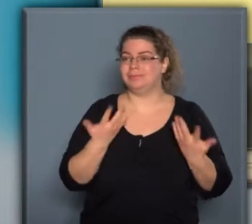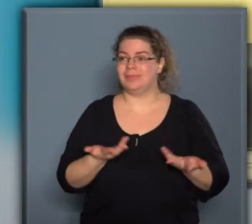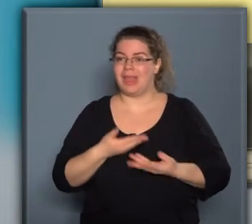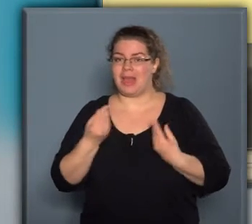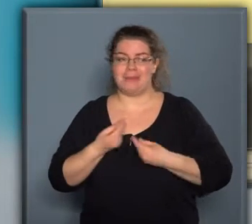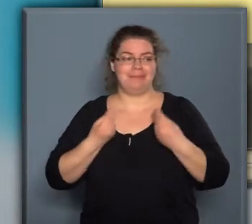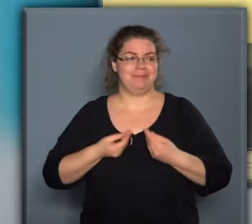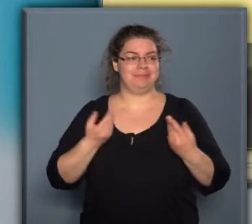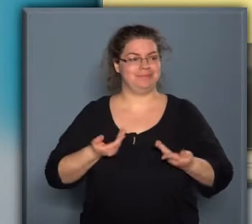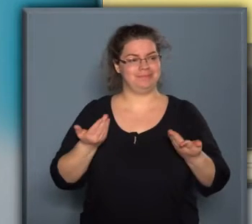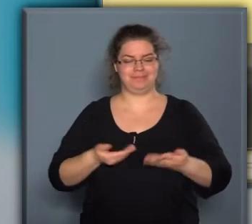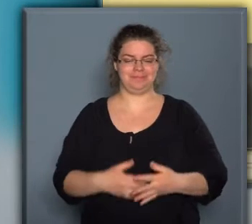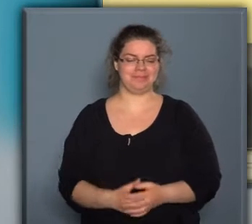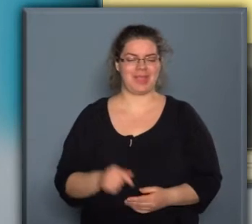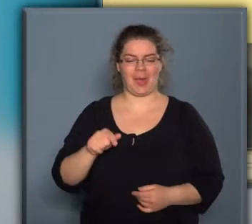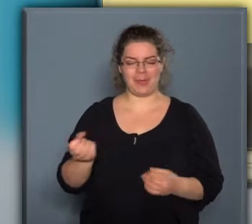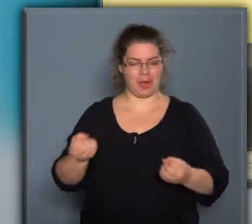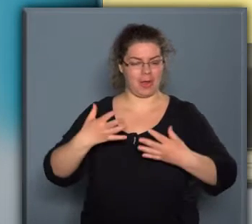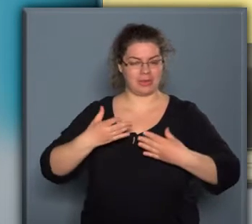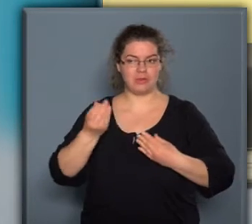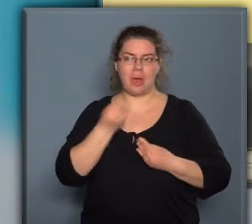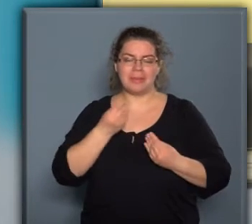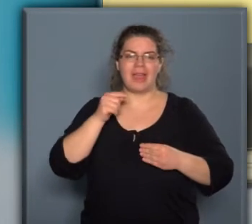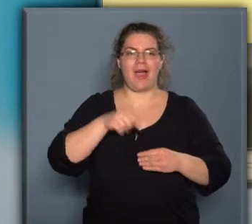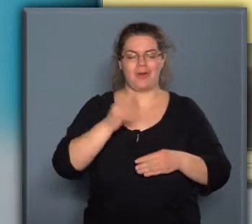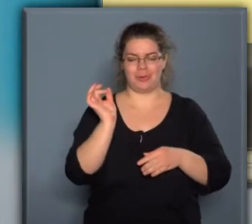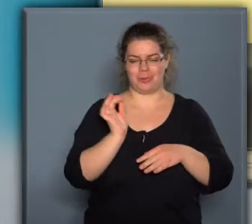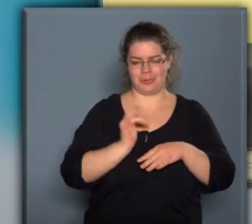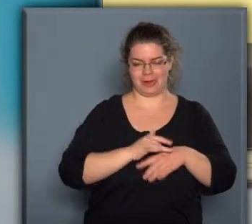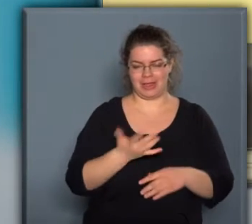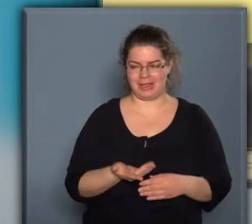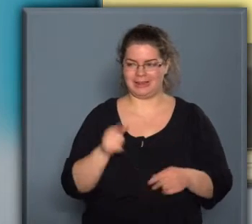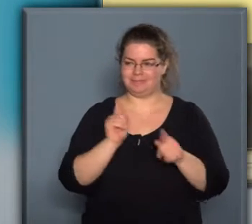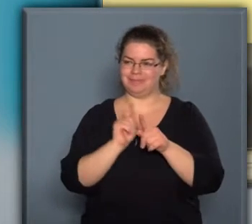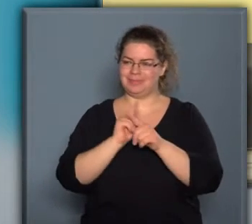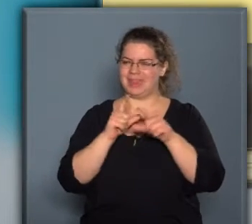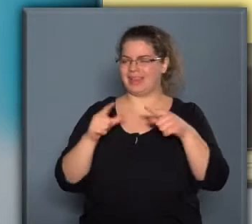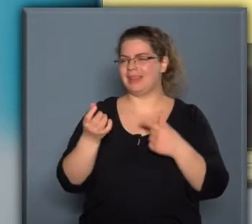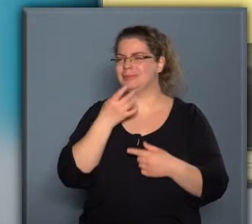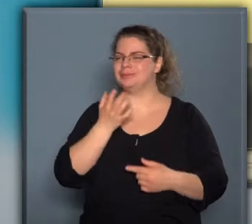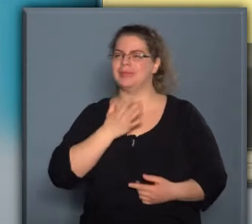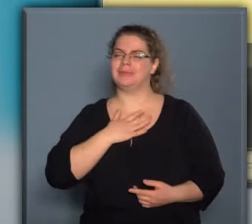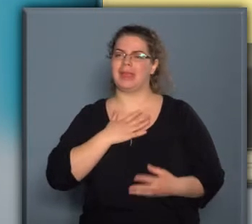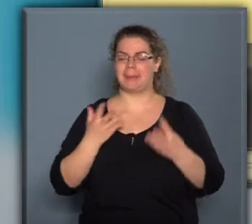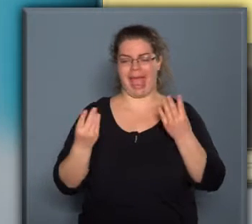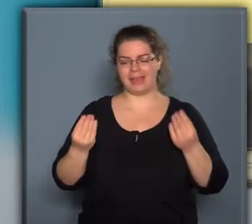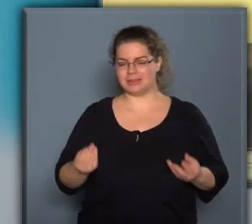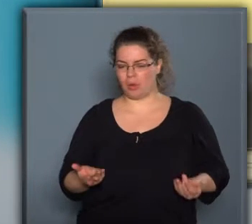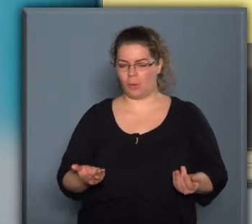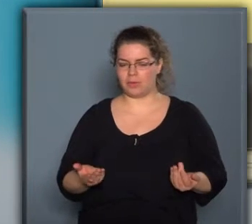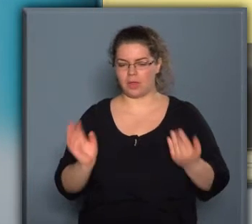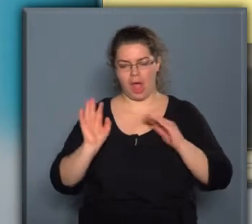a hatás, ami akkor ért. Tehát így a kép számomra inkább egy eszköze